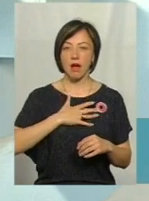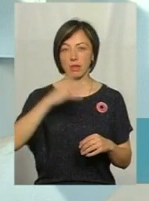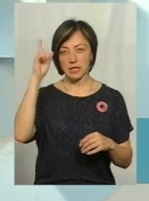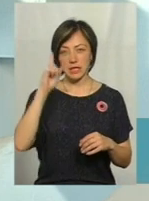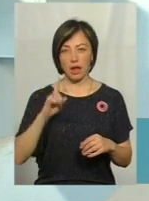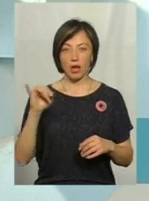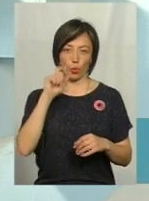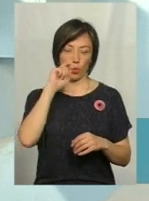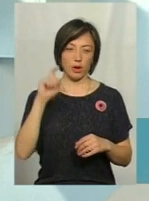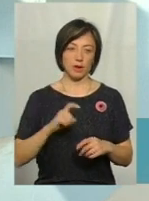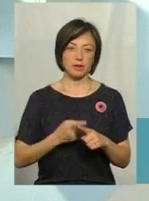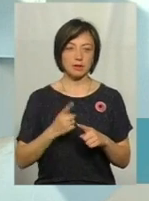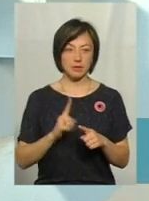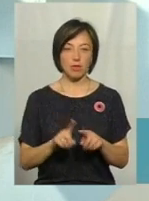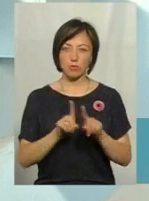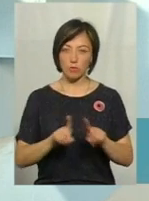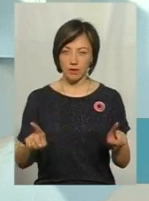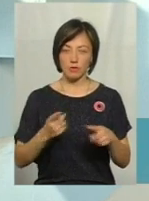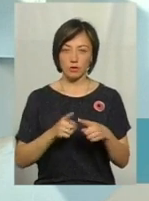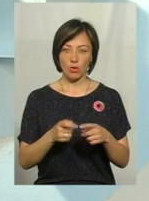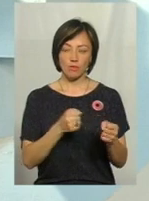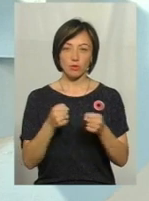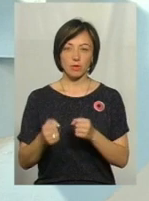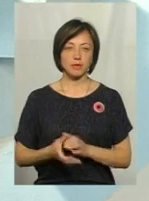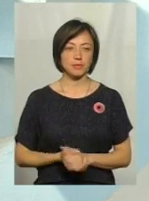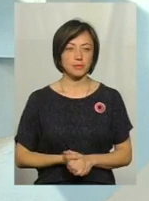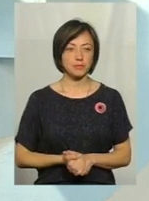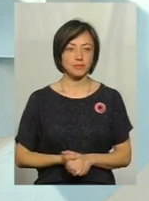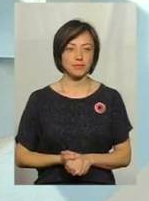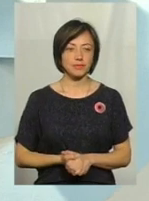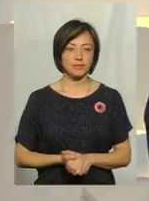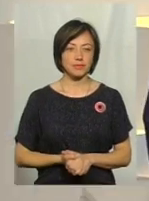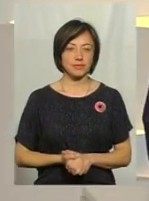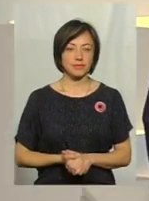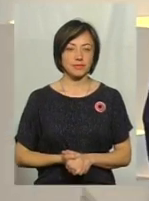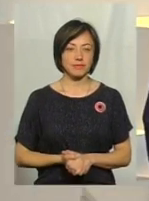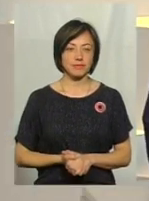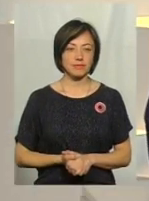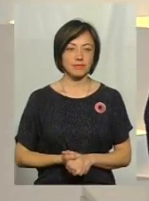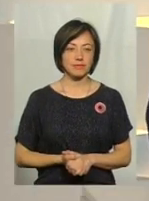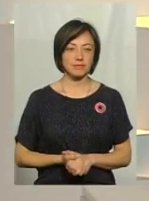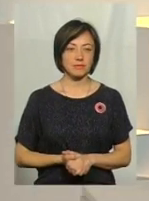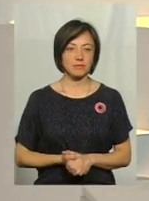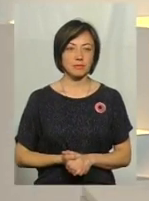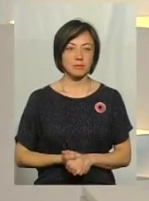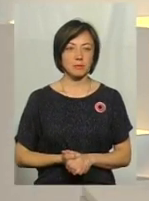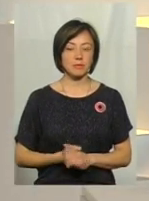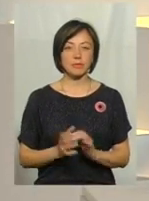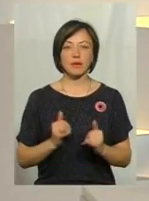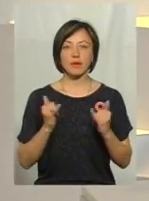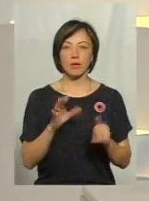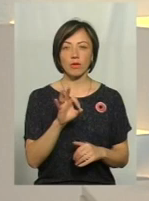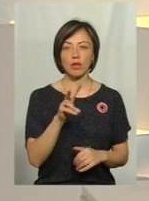Україну. Тобто це ще така особливість нашого малюка. Пане Олеже, ми